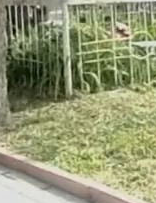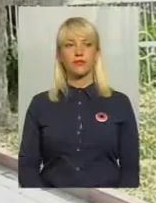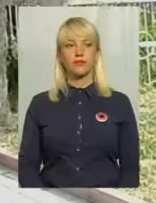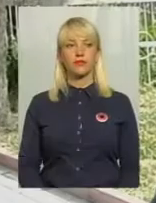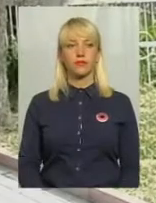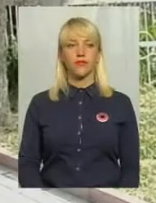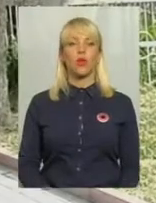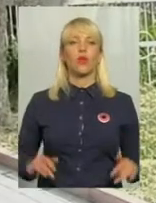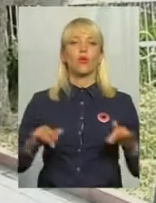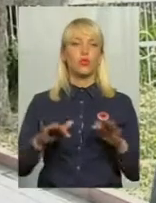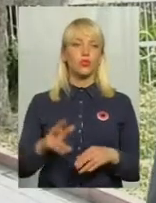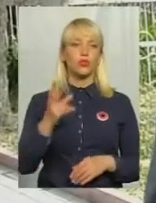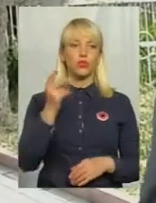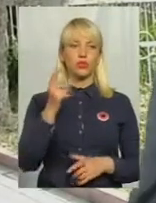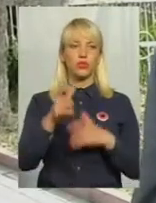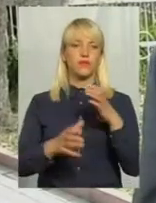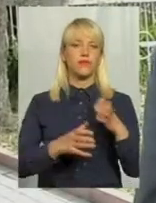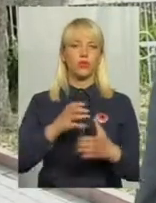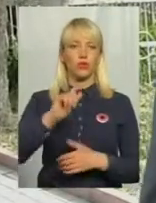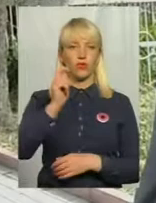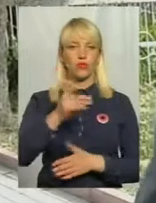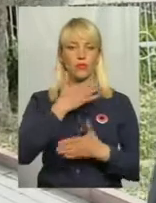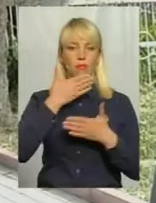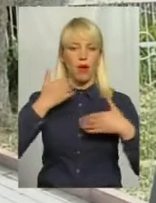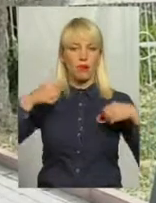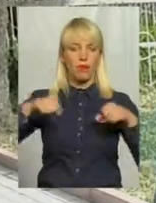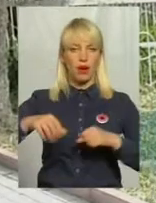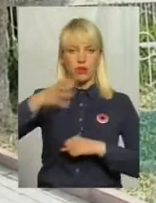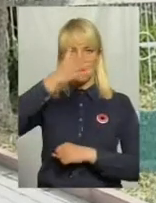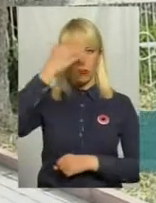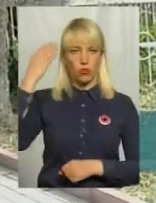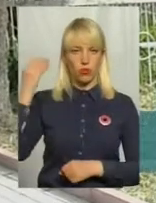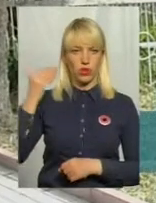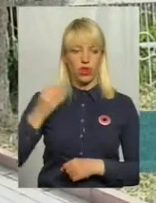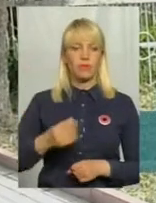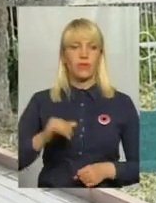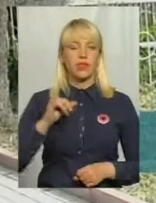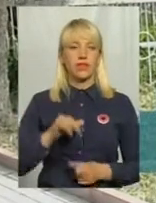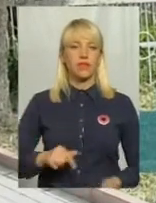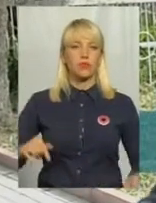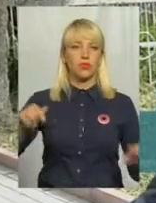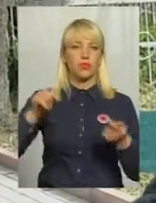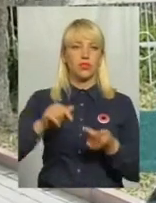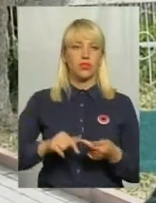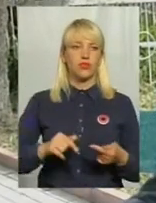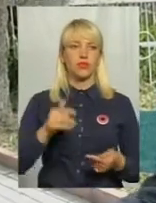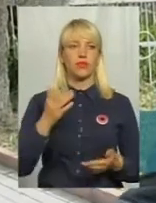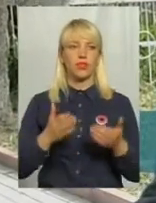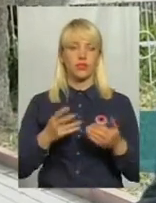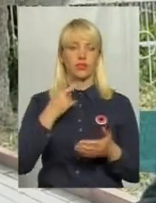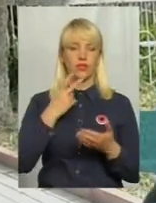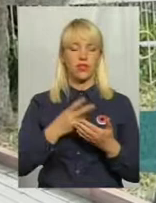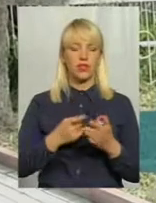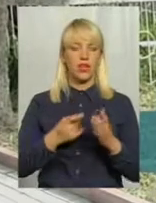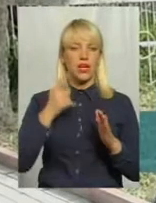Власне, події Другої світової війни ми не маємо права забути, однозначно, і відповідно, якщо крізь призму пам